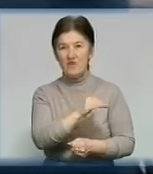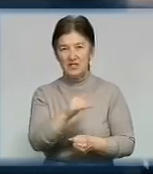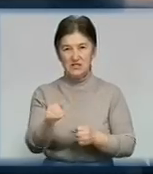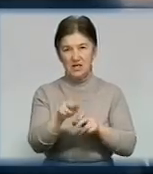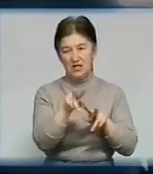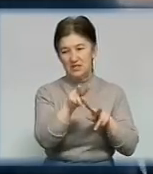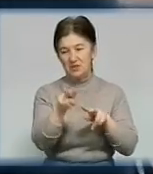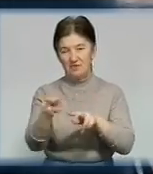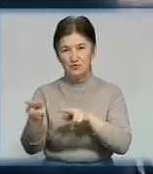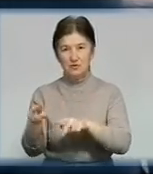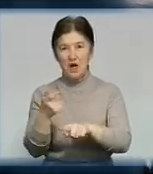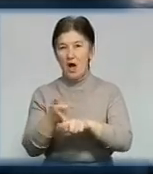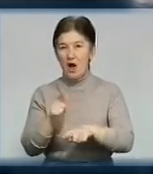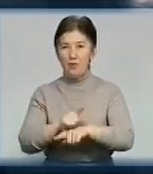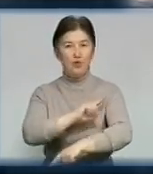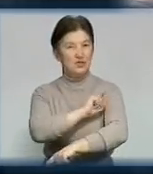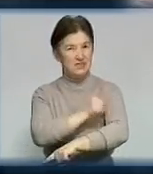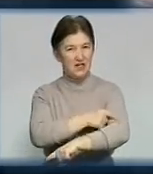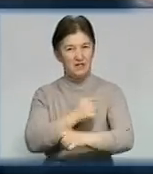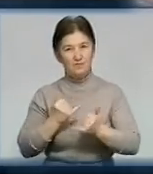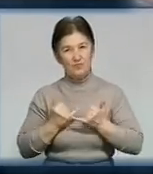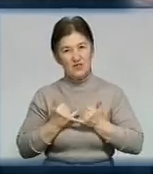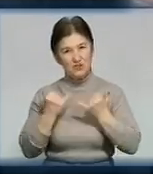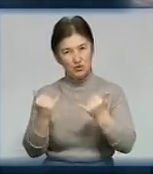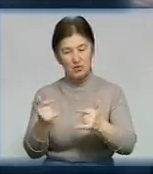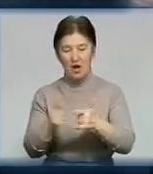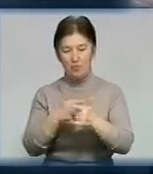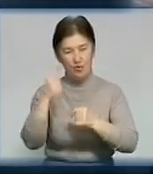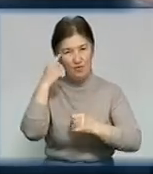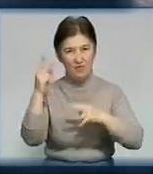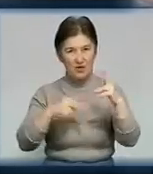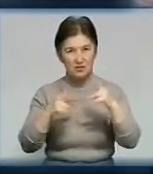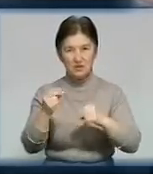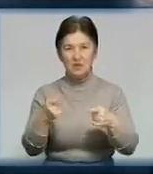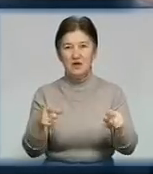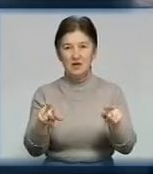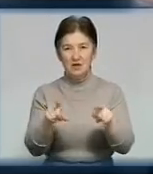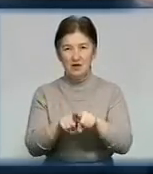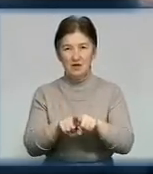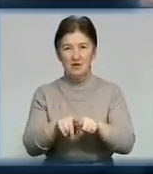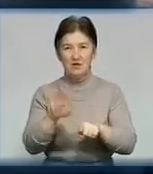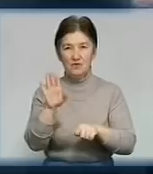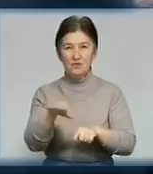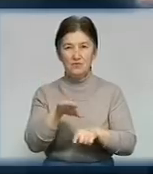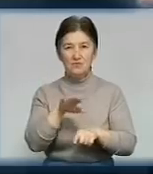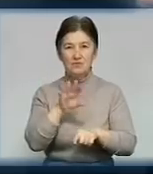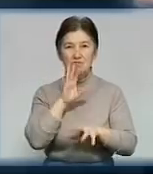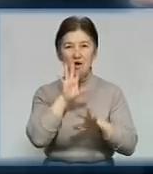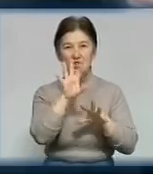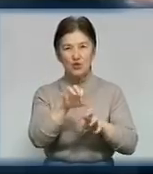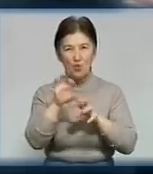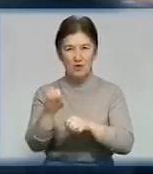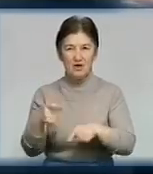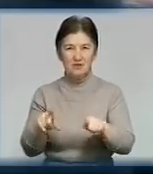Це або нас дуже шанують, або вважають, що собаки такі зілі і так голосно гавкаються, за ноги хватають,